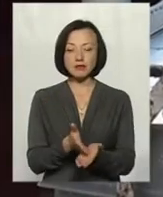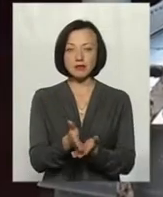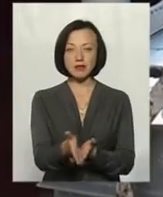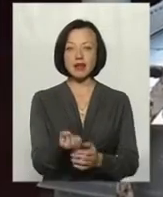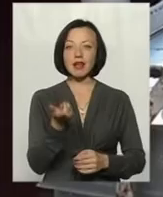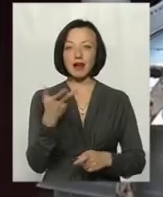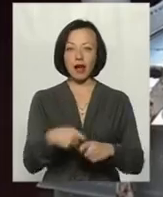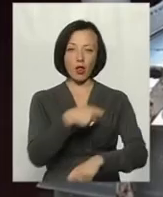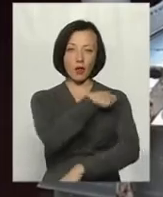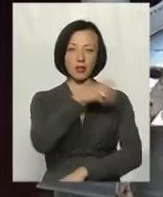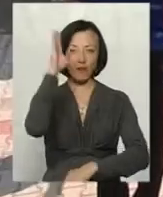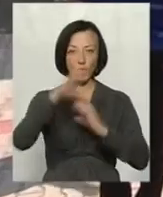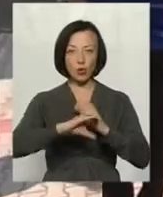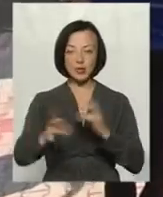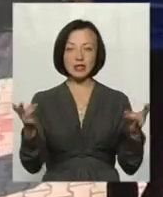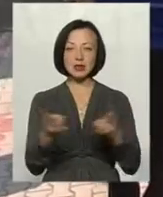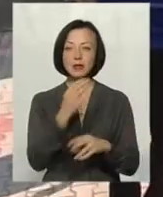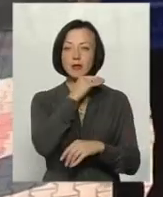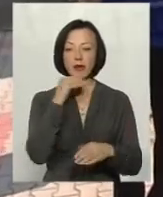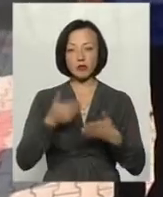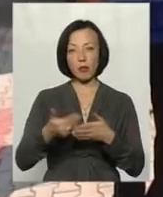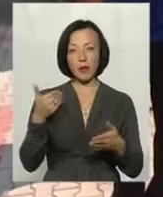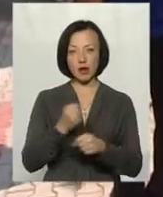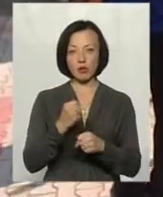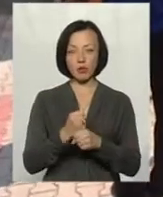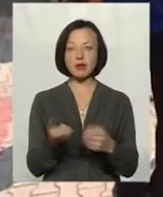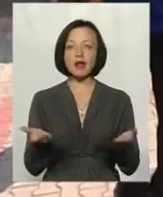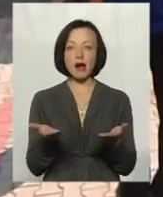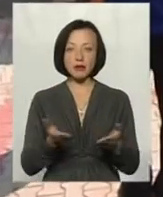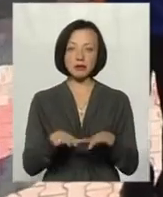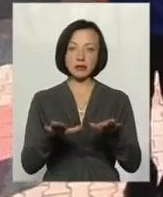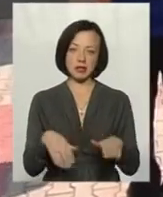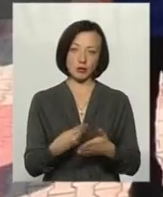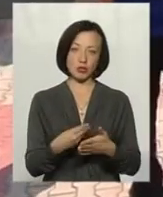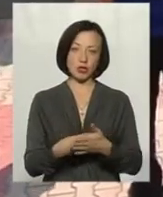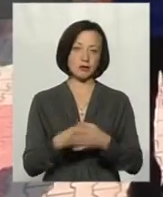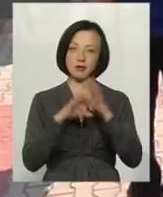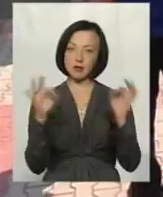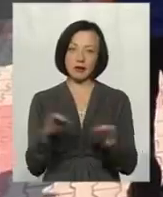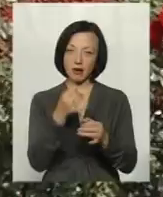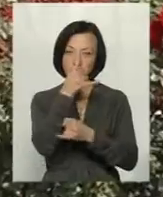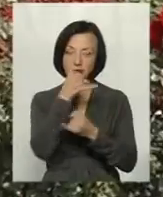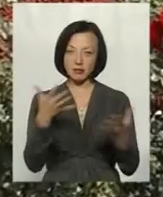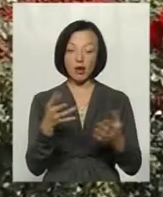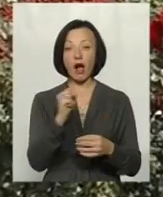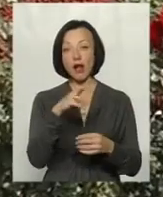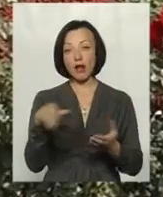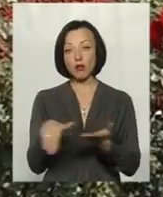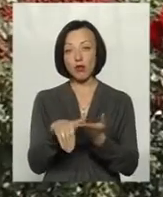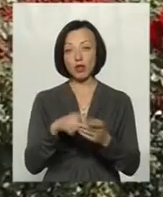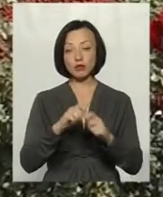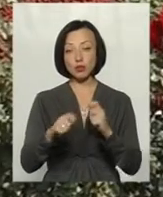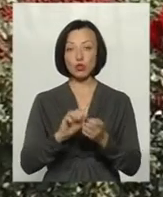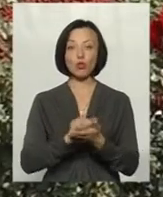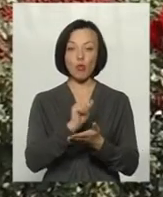кілометрів у догону, треба було провести чимало попередніх робіт, яких місцевий бюджет ніяк би не подужив, але допомогли спонсори і